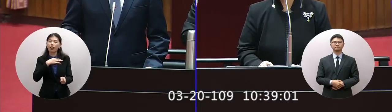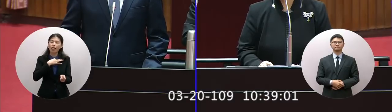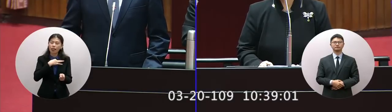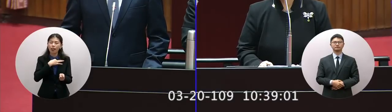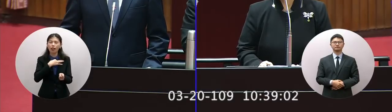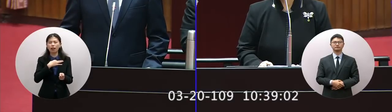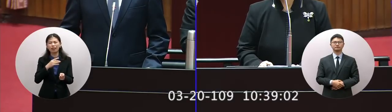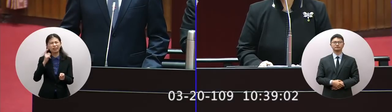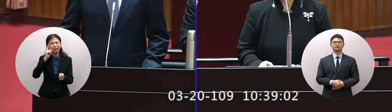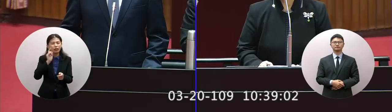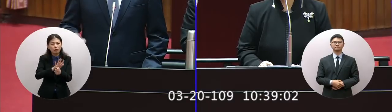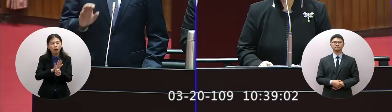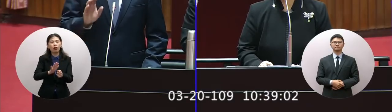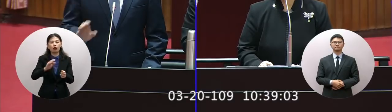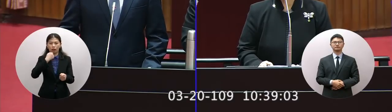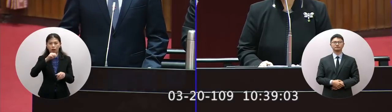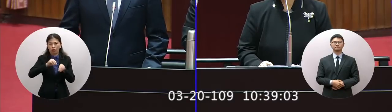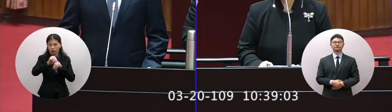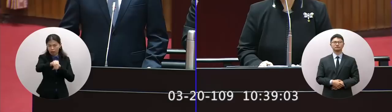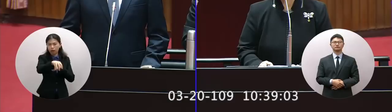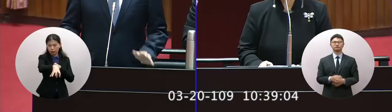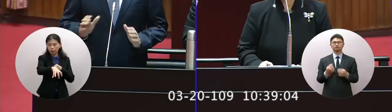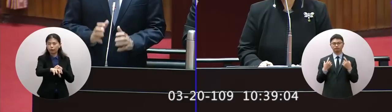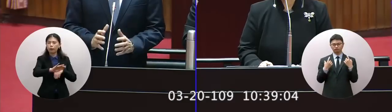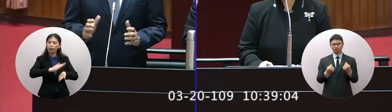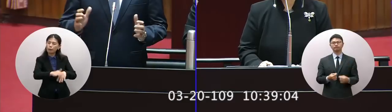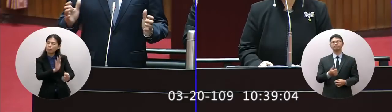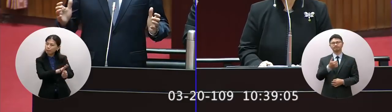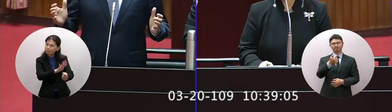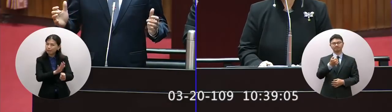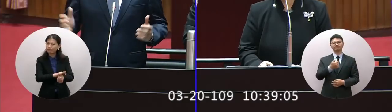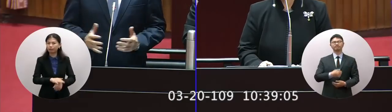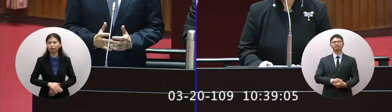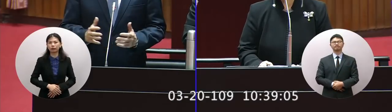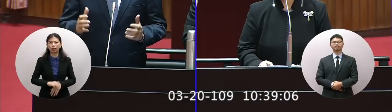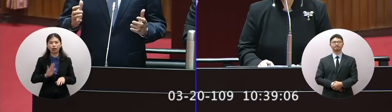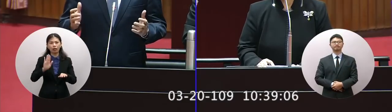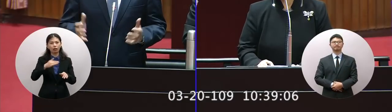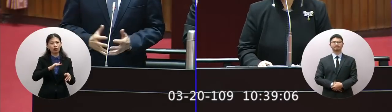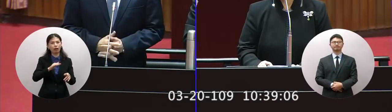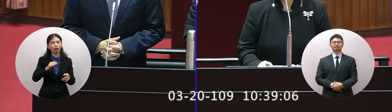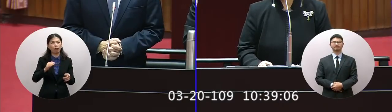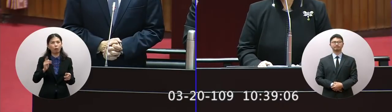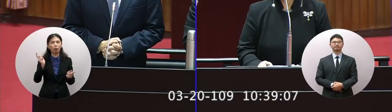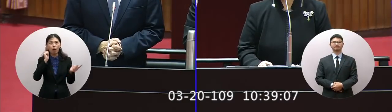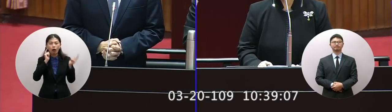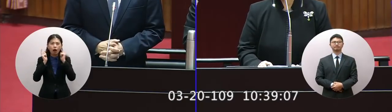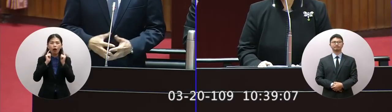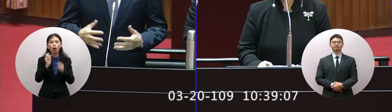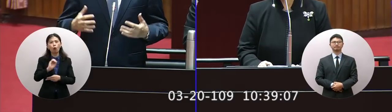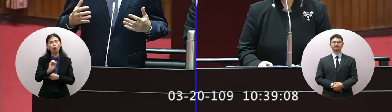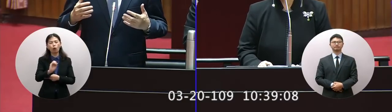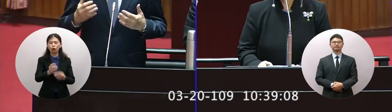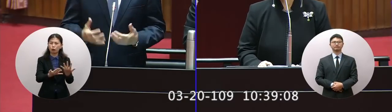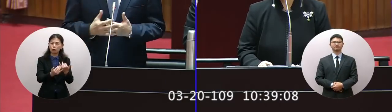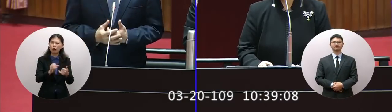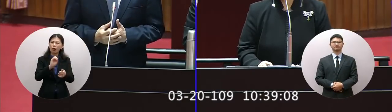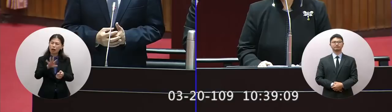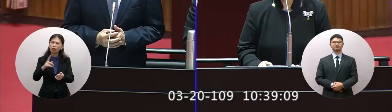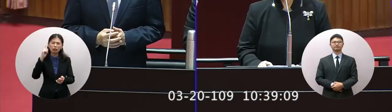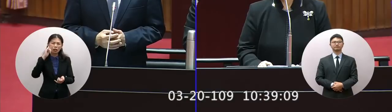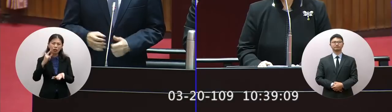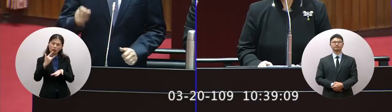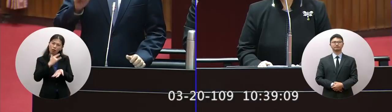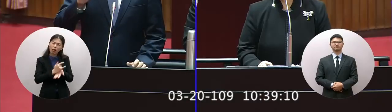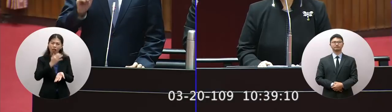位我們外貫都可以到三天這都沒問題目前是說要不接到我們在歐洲的留學生有跟我們說他們